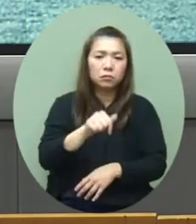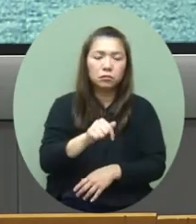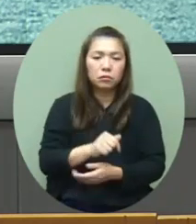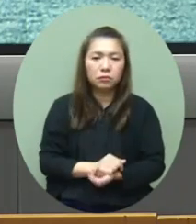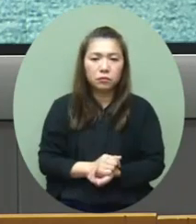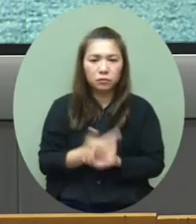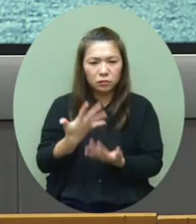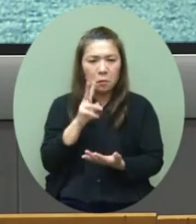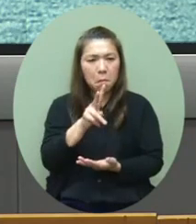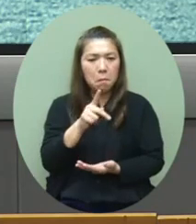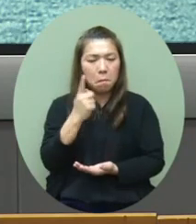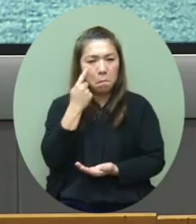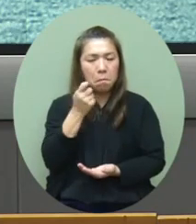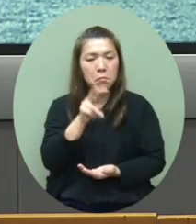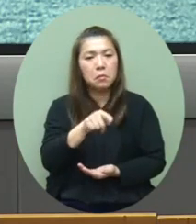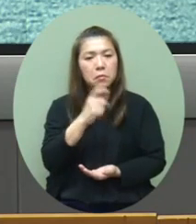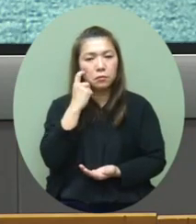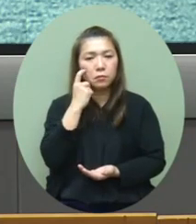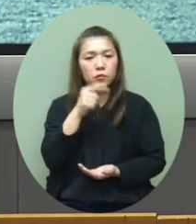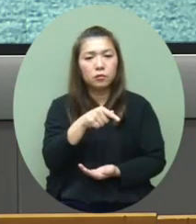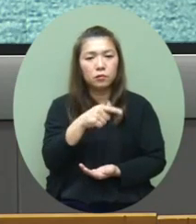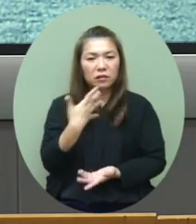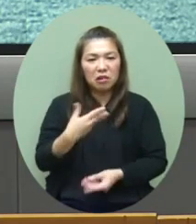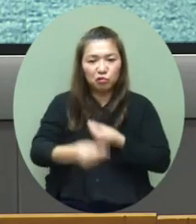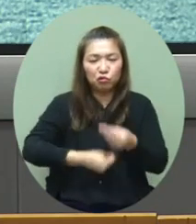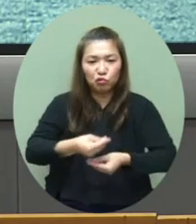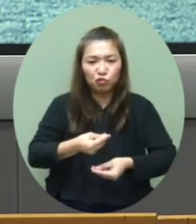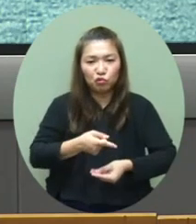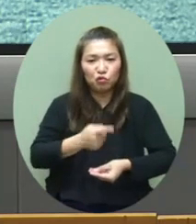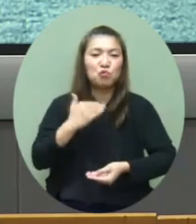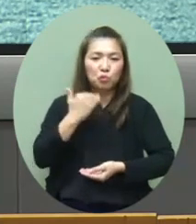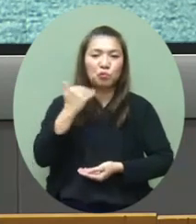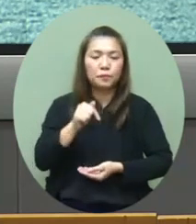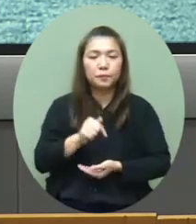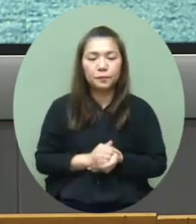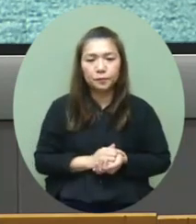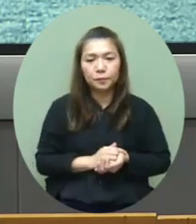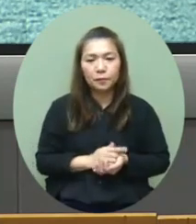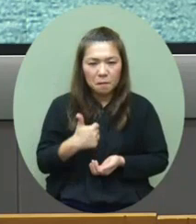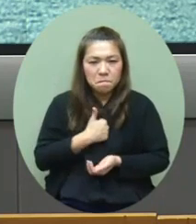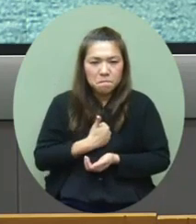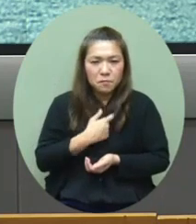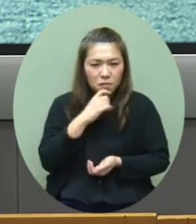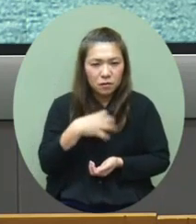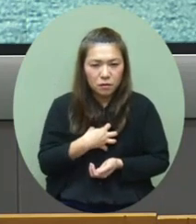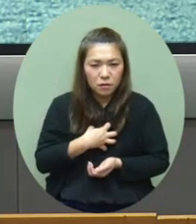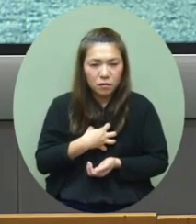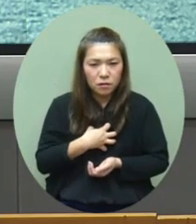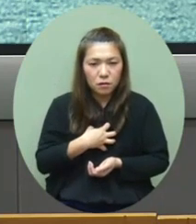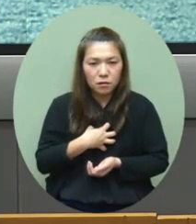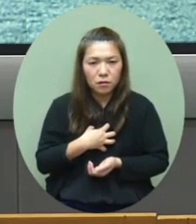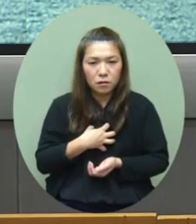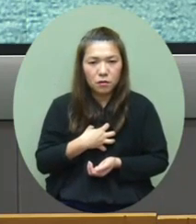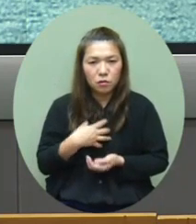明显地看到它其实是可能的传播性都是比较高还有我们都担心是可能会有一些